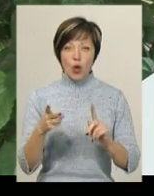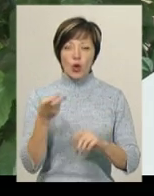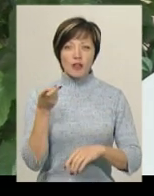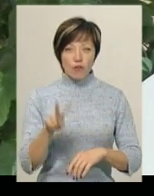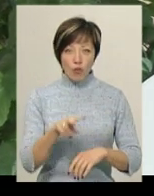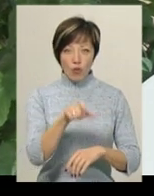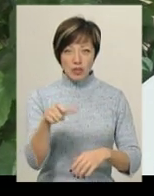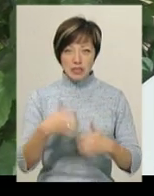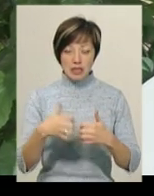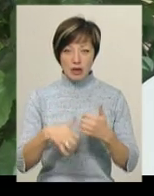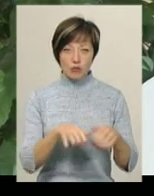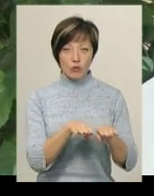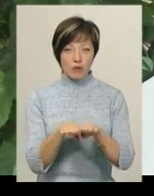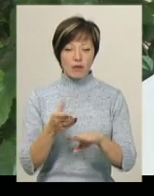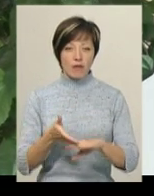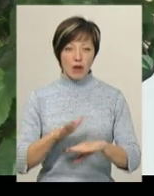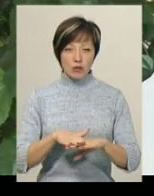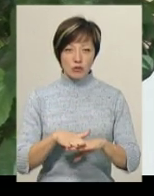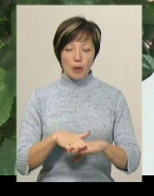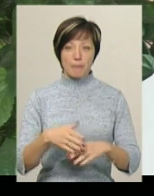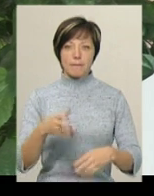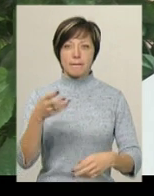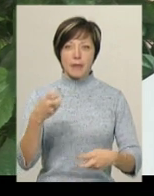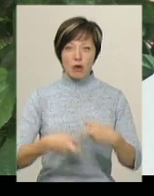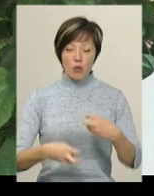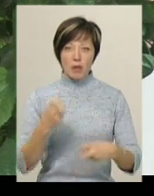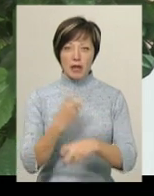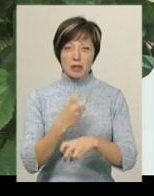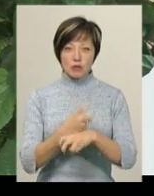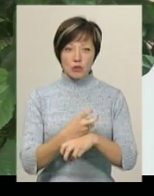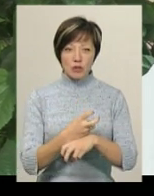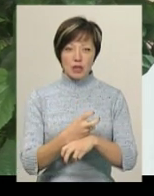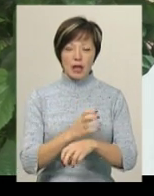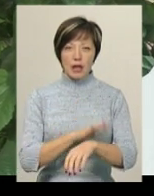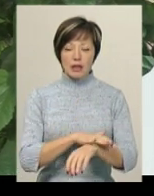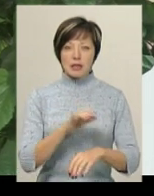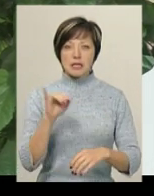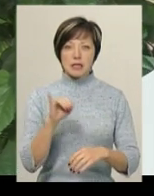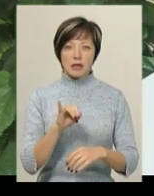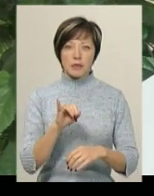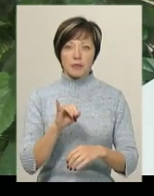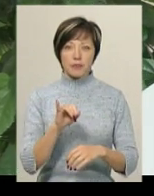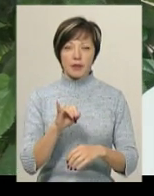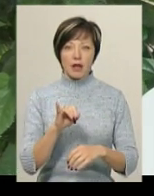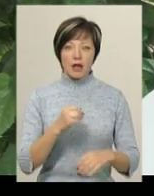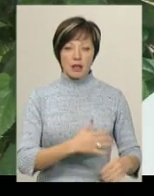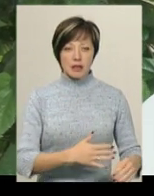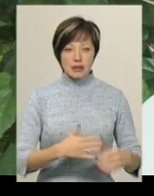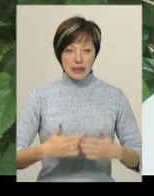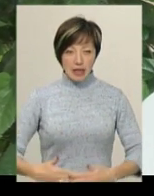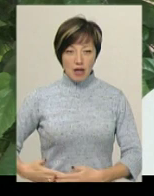хворих з середньої ступіню важкості, з переломом кісток кетиці і переломом тазу,